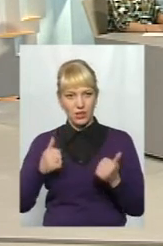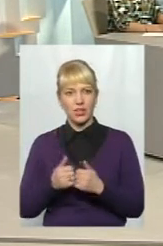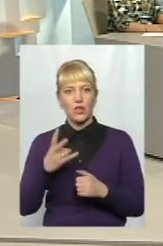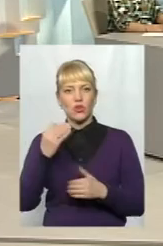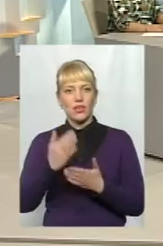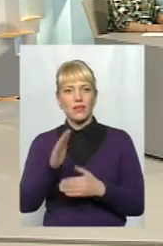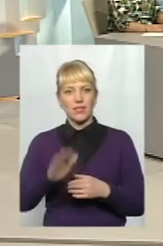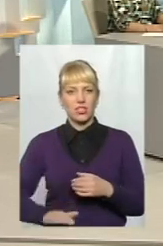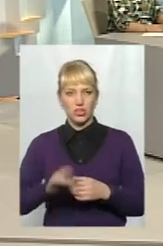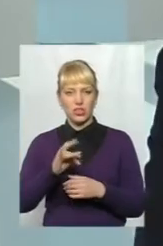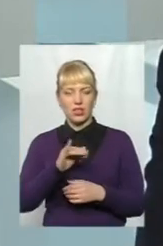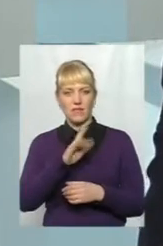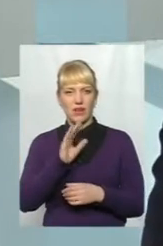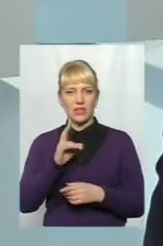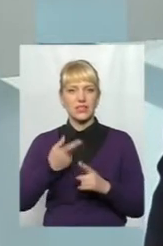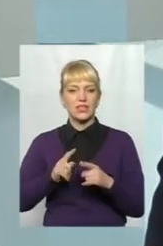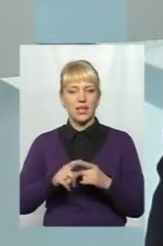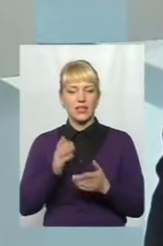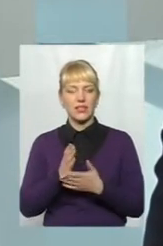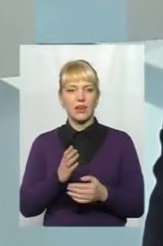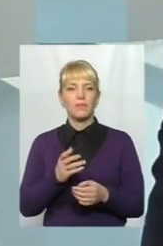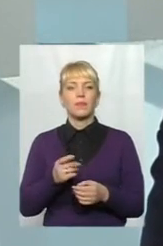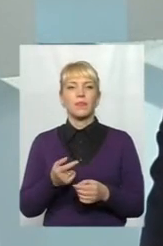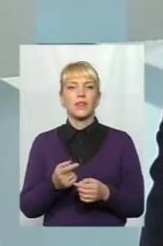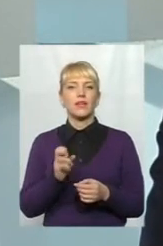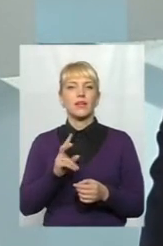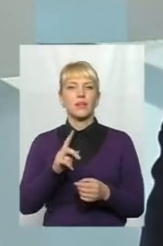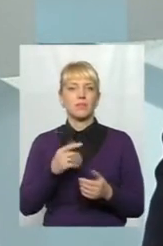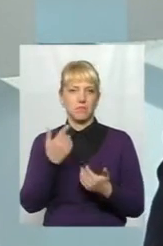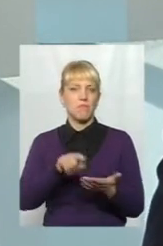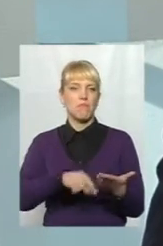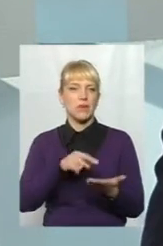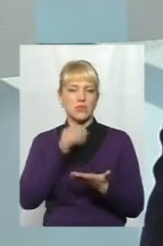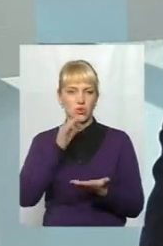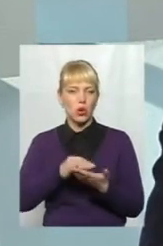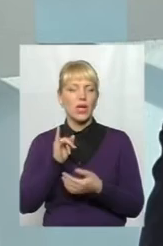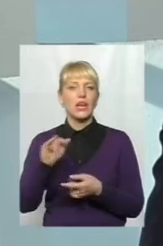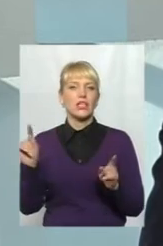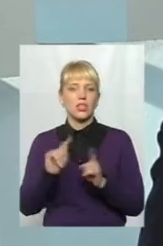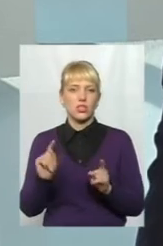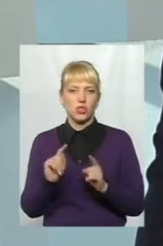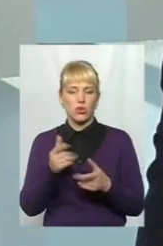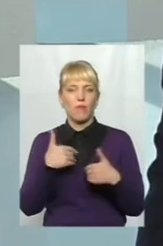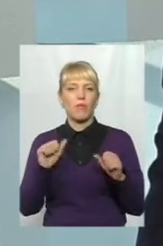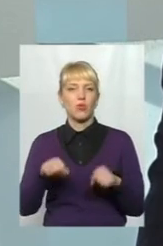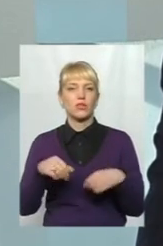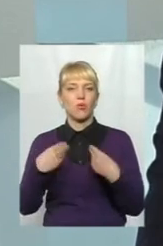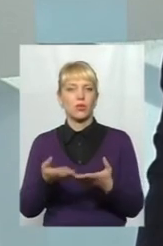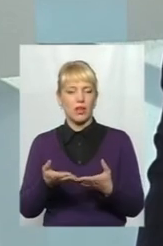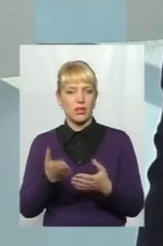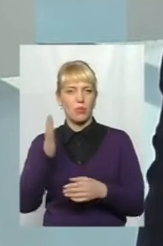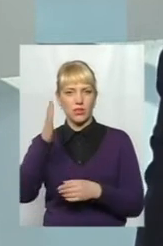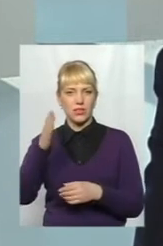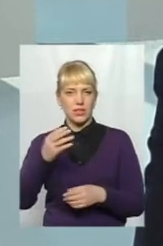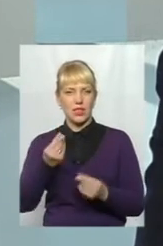є нижчий рівень. Тобто, це прерогатива, власне, міста. І що основне ми можемо дати, скажімо так, потенційним